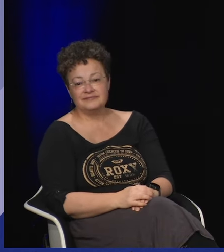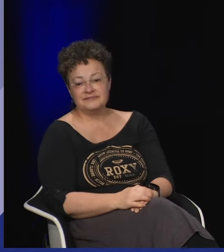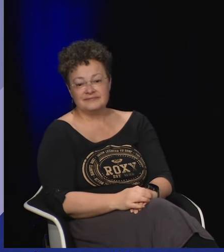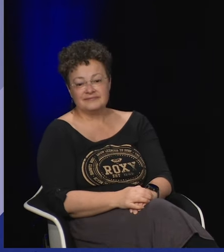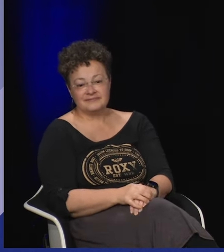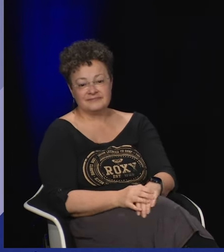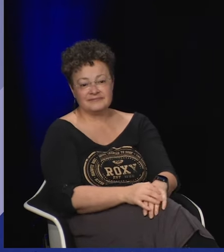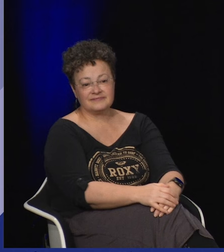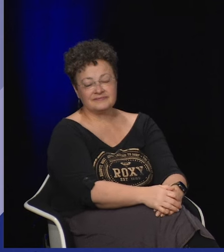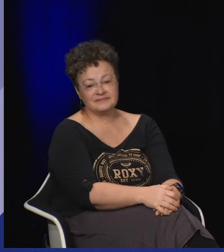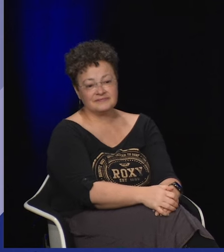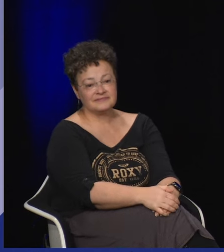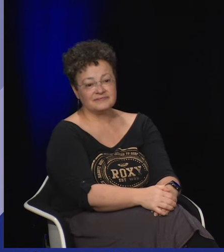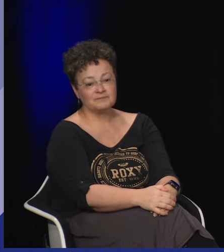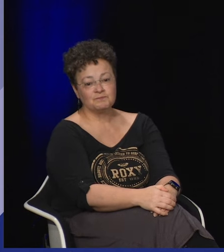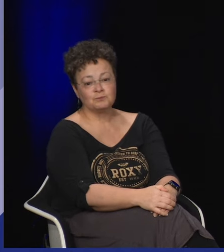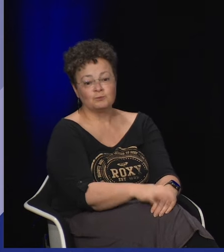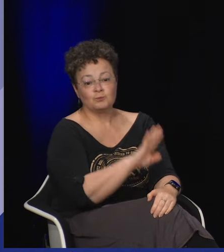une forme très particulière